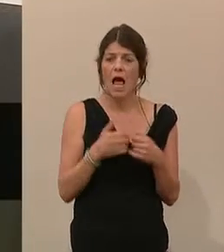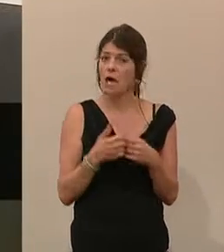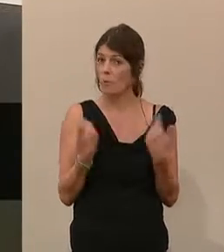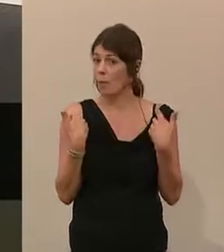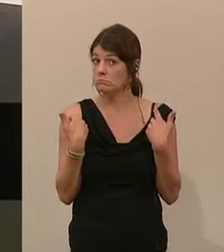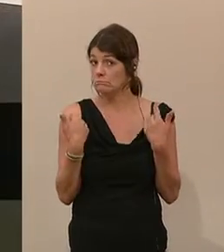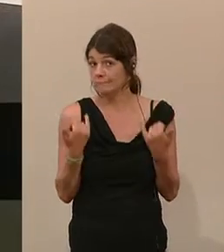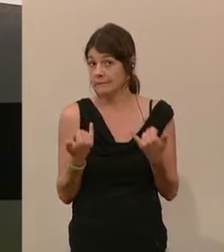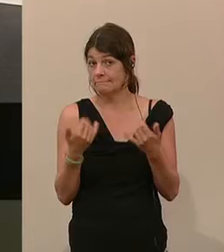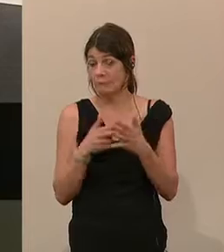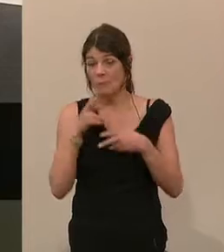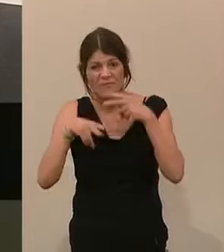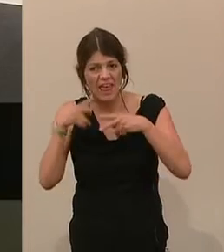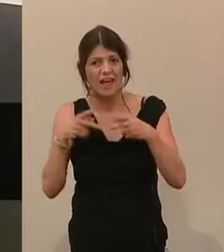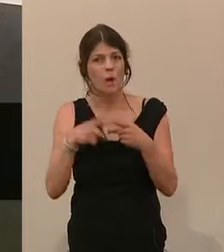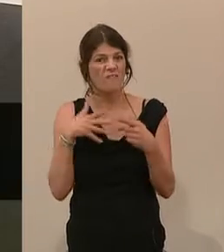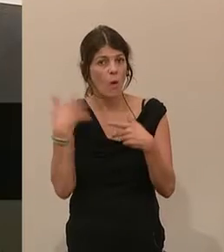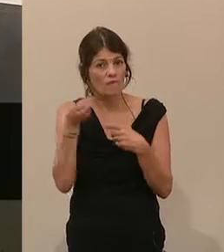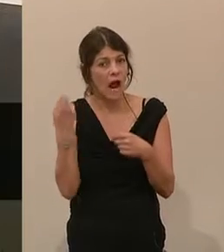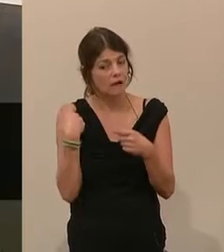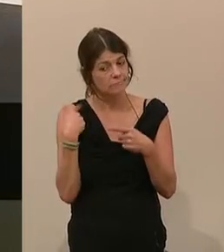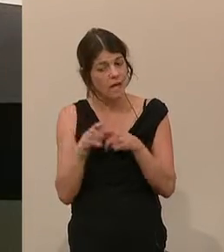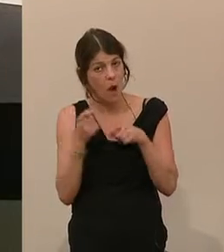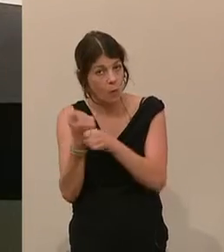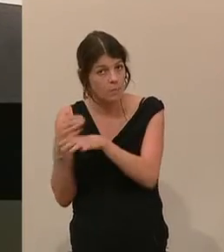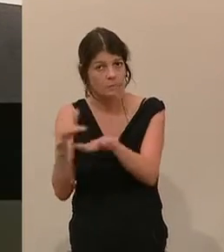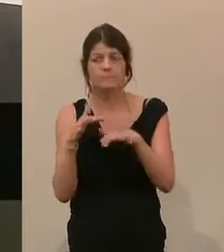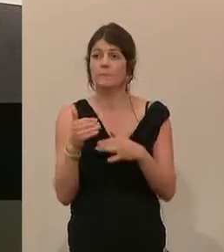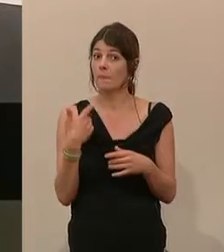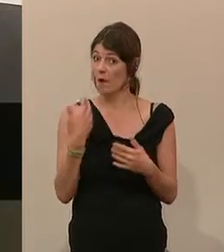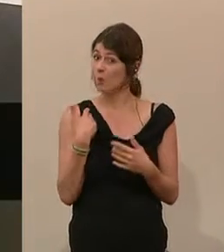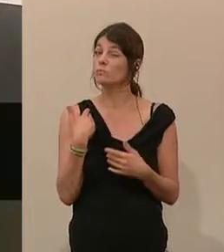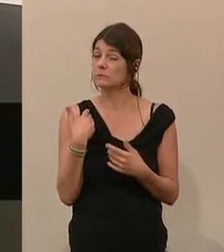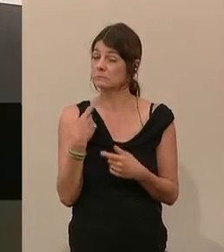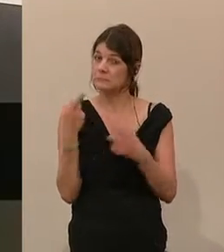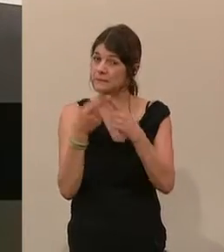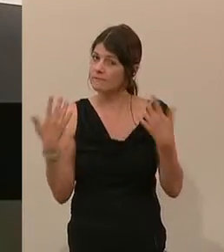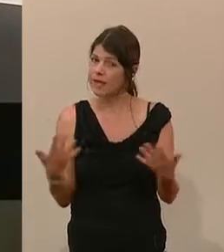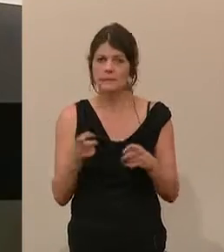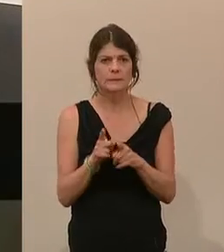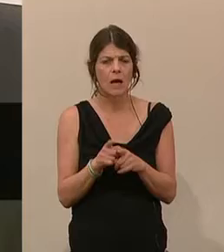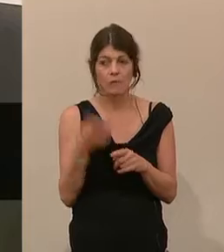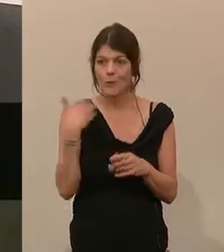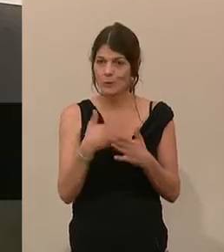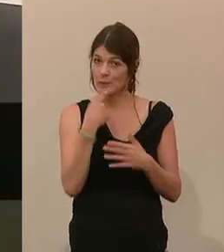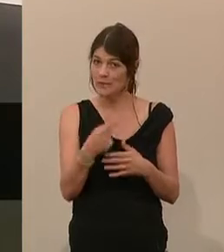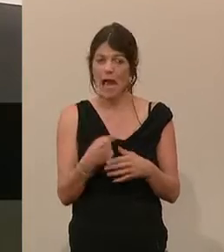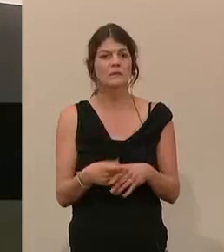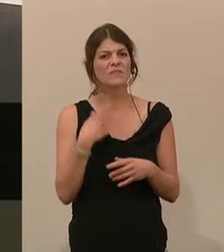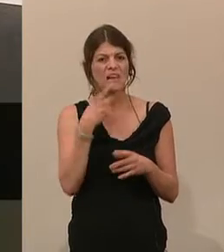sonst noch in der Pflege und in der Wohlfahrt tätig sind. Unser Anliegen ist auch, das ist angesprochen worden,